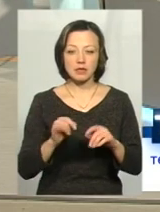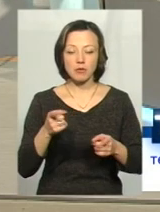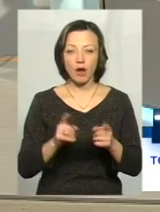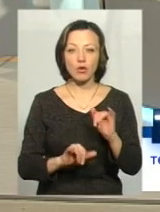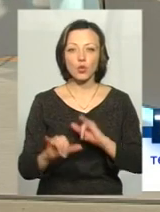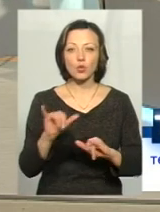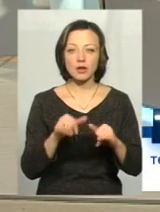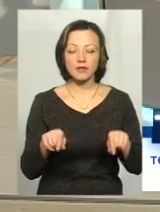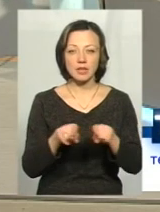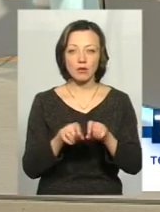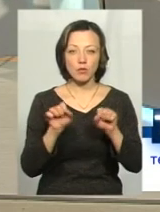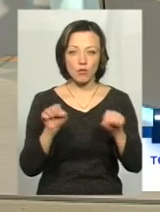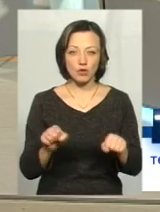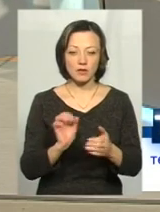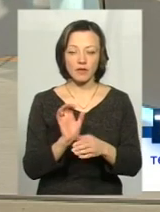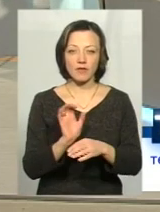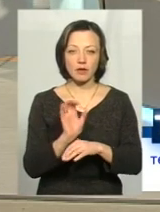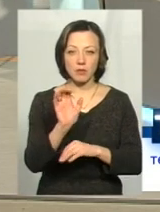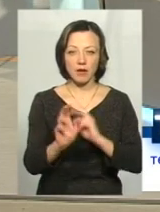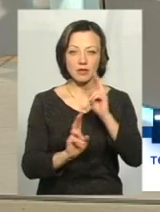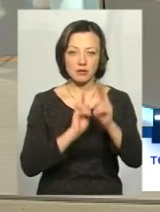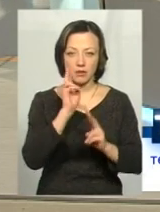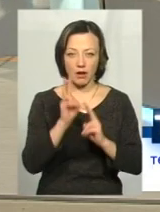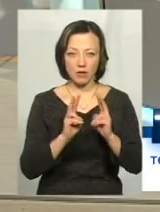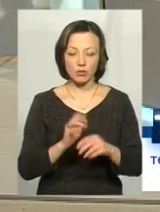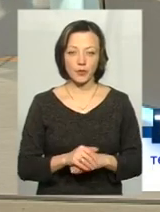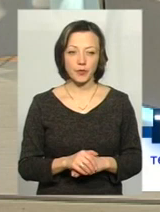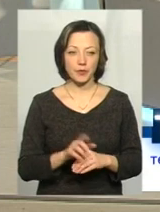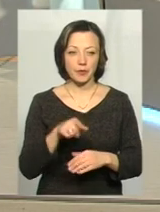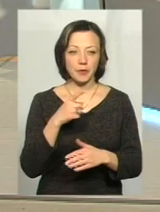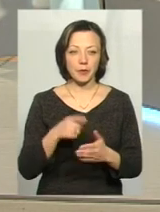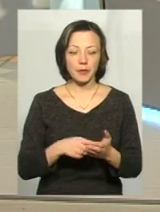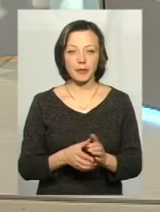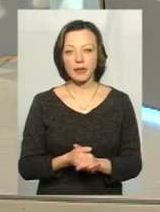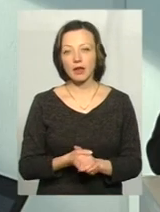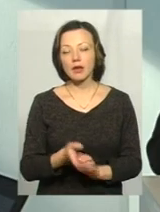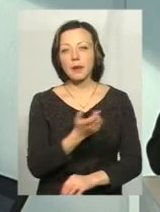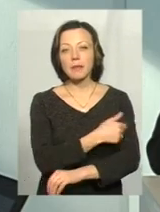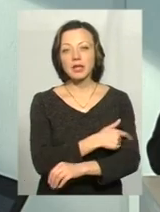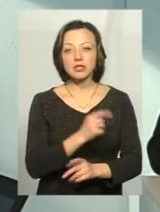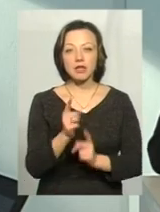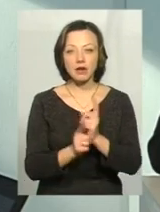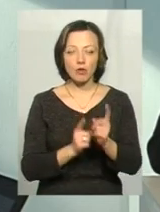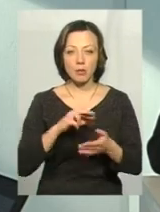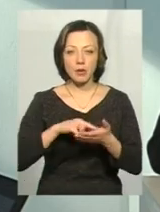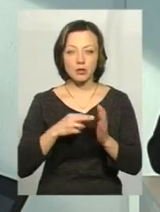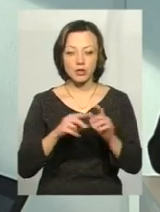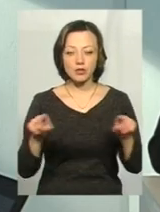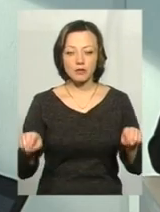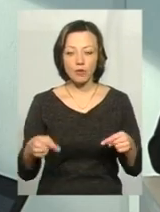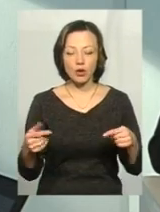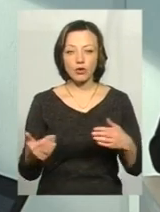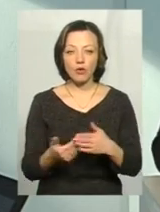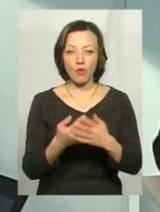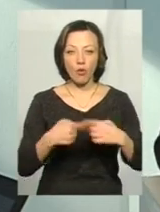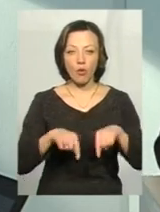куди ж все ж таки можна буде відправити скаргу на даного лікаря? Медична реформа передбачає створення нового органу для України,